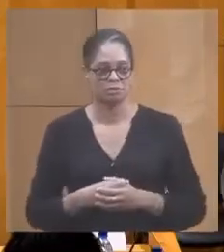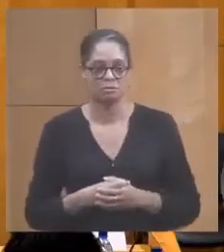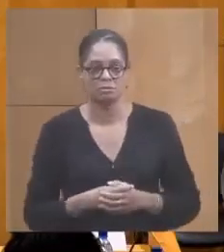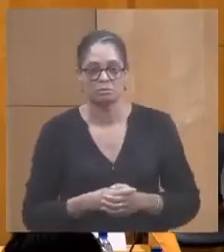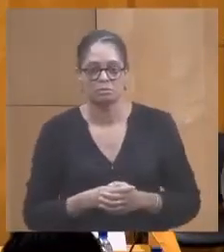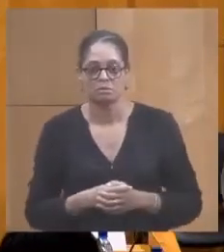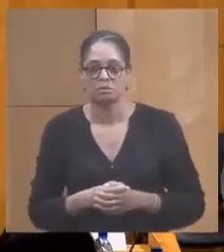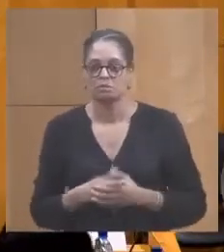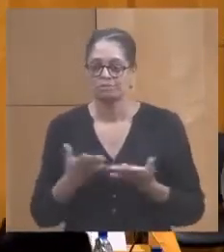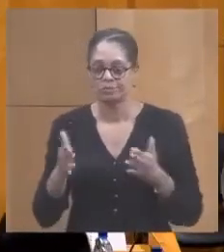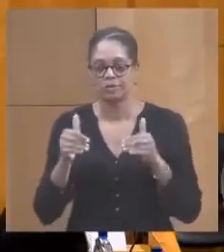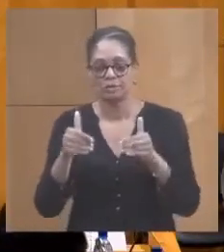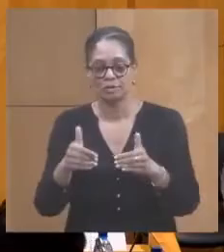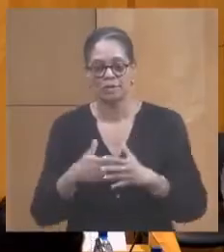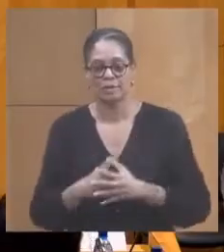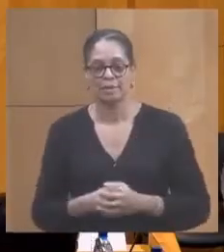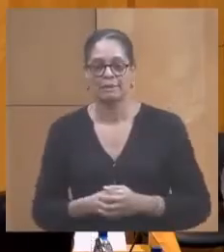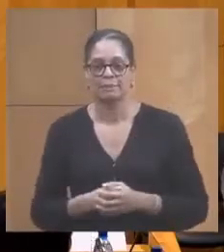Je poursuis.